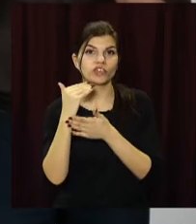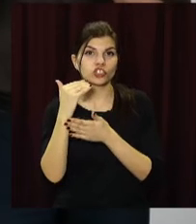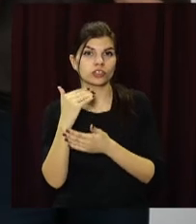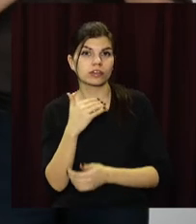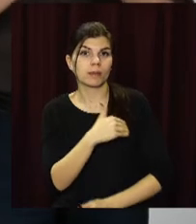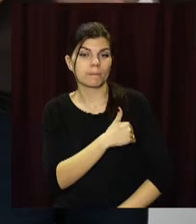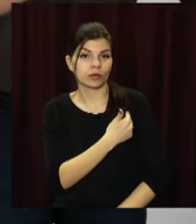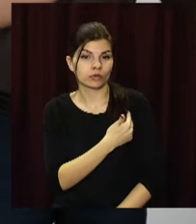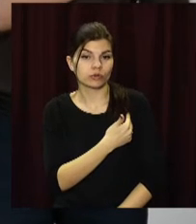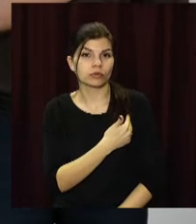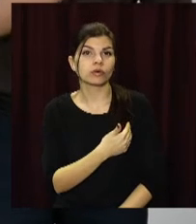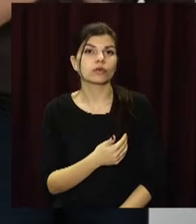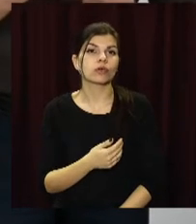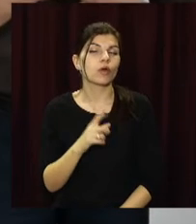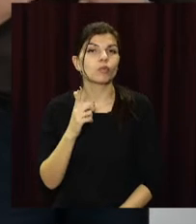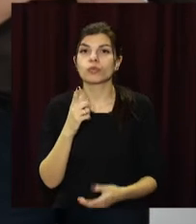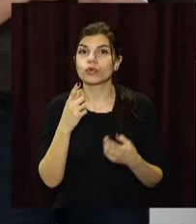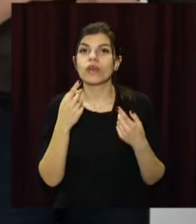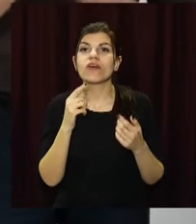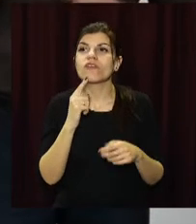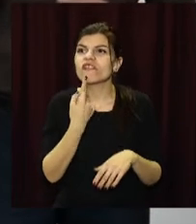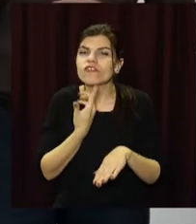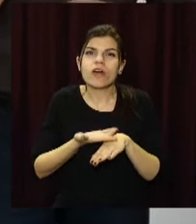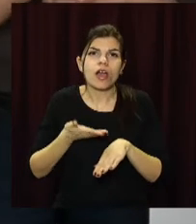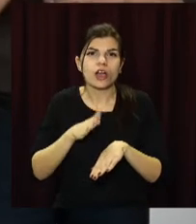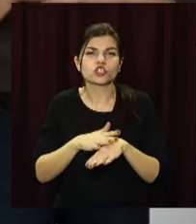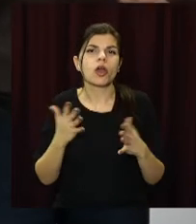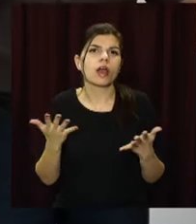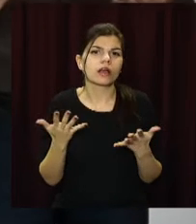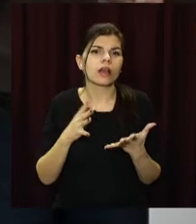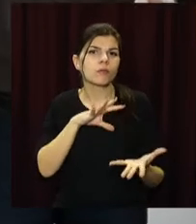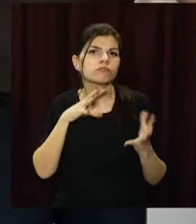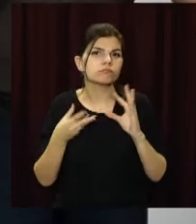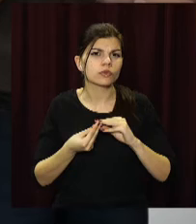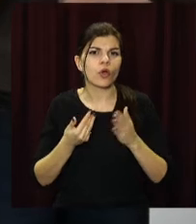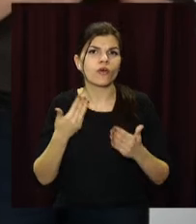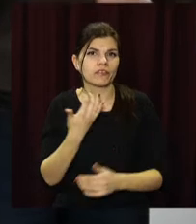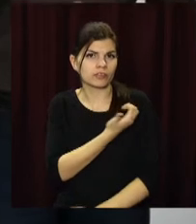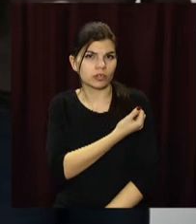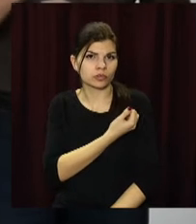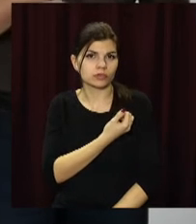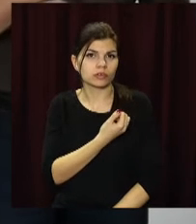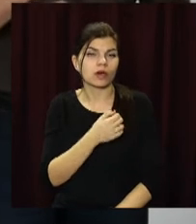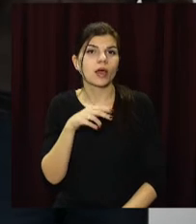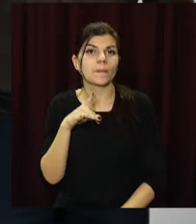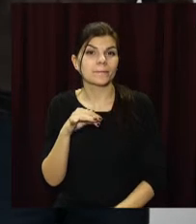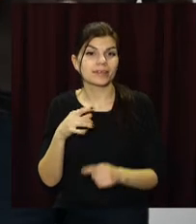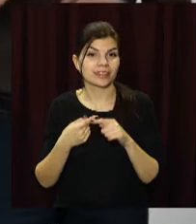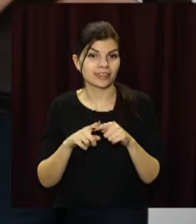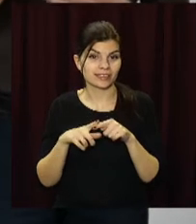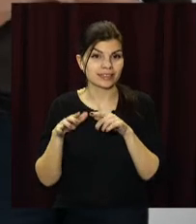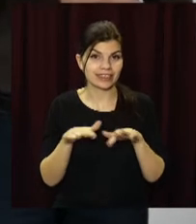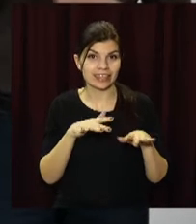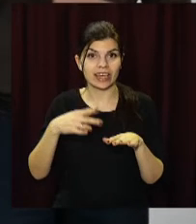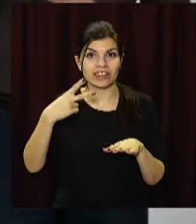температури. Бо жодних важких якихось наслідків від вакцинації при здійснених майже